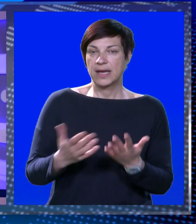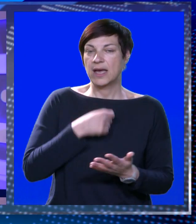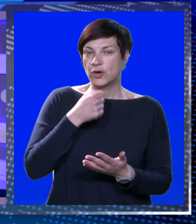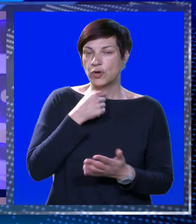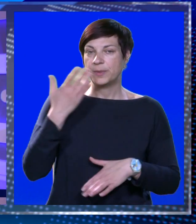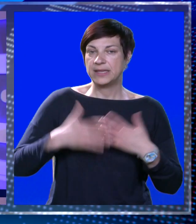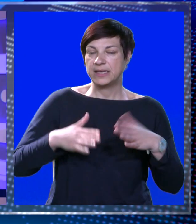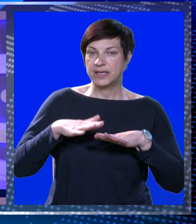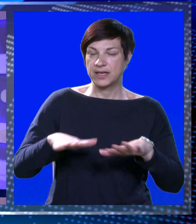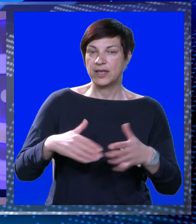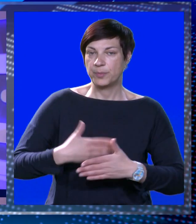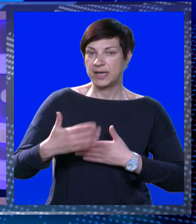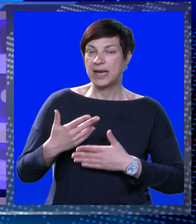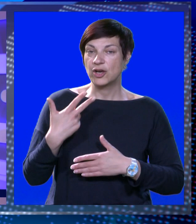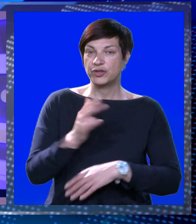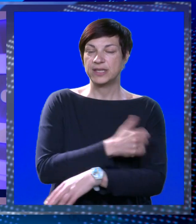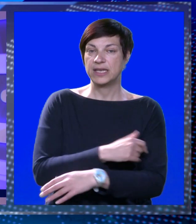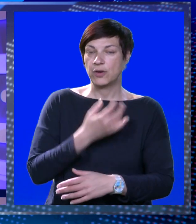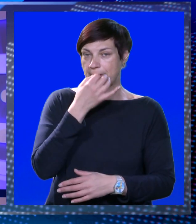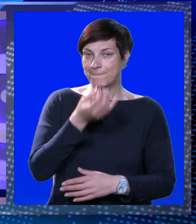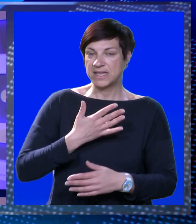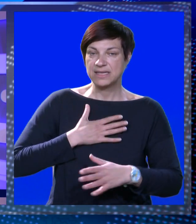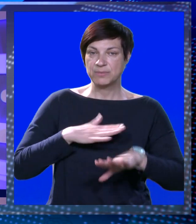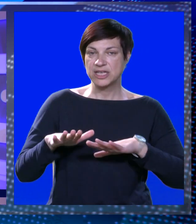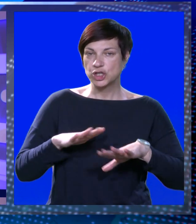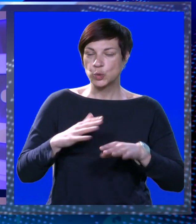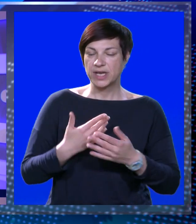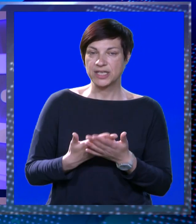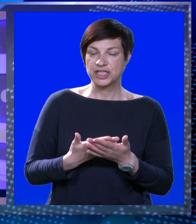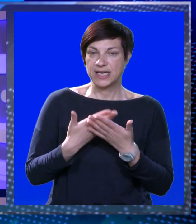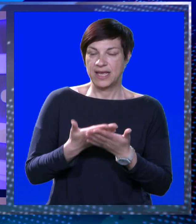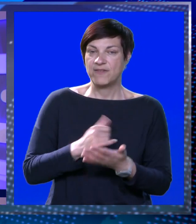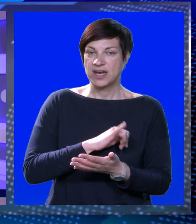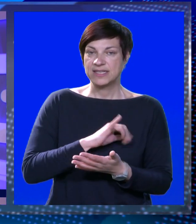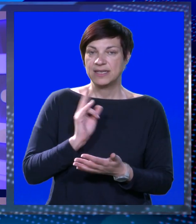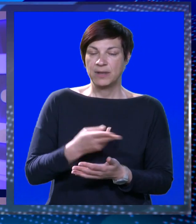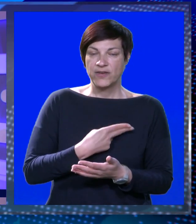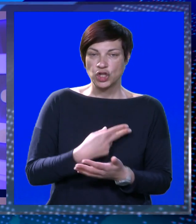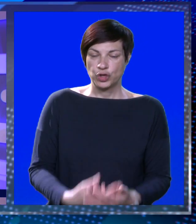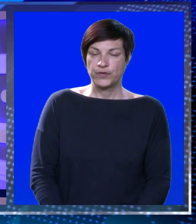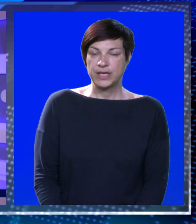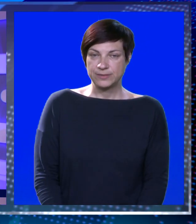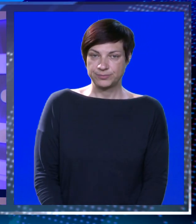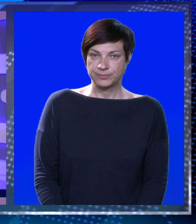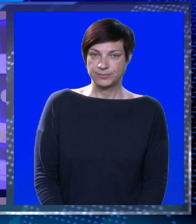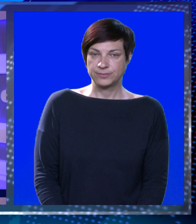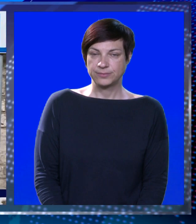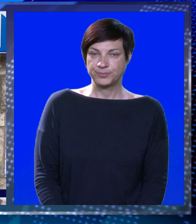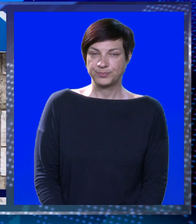Kako komentiraju kraj epidemije, nakon više od tri godine pitali smo i naše sugrađane. Evo najzanimljivih odgovora.